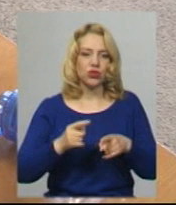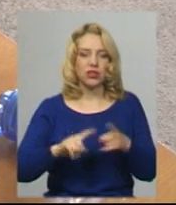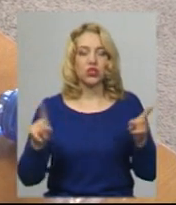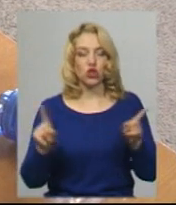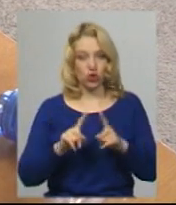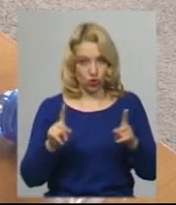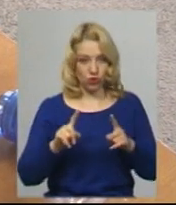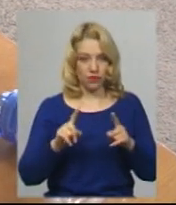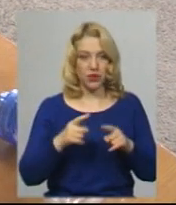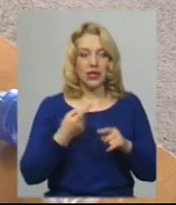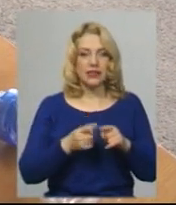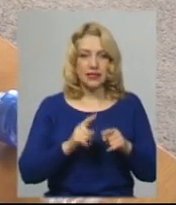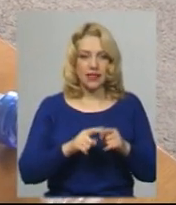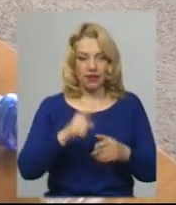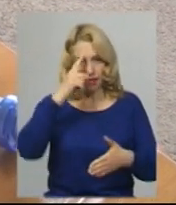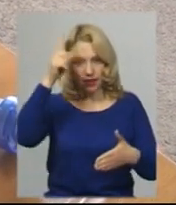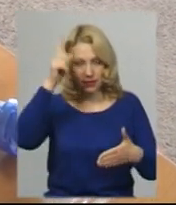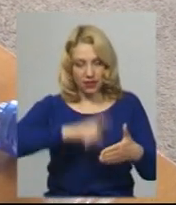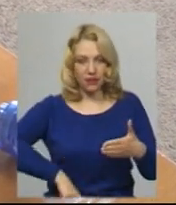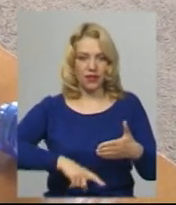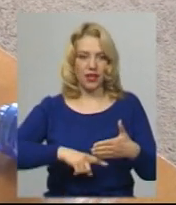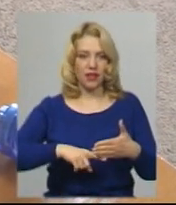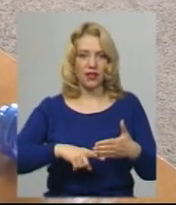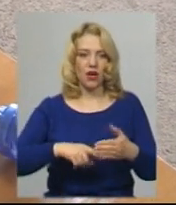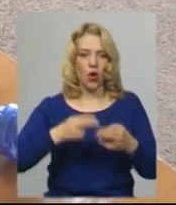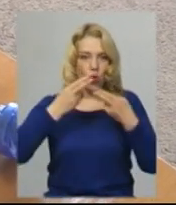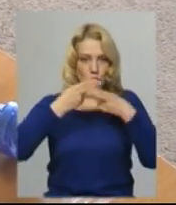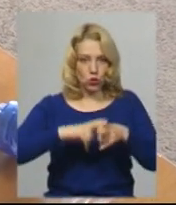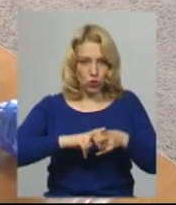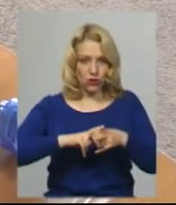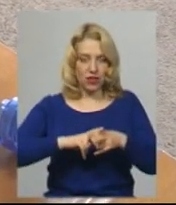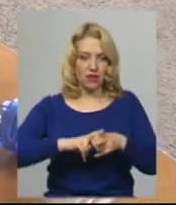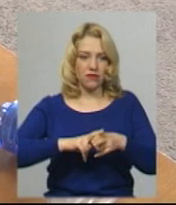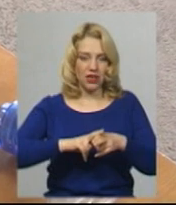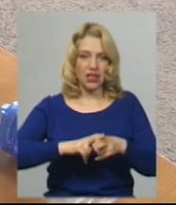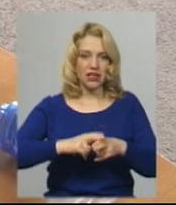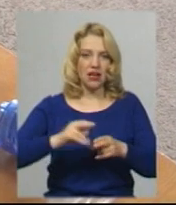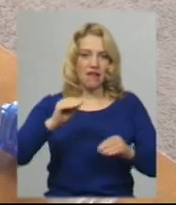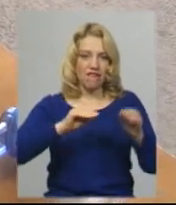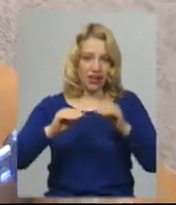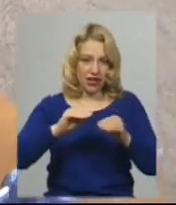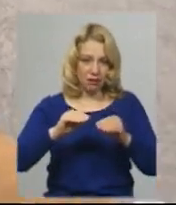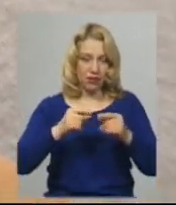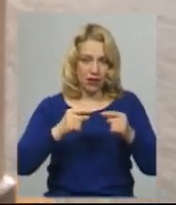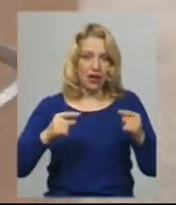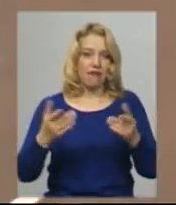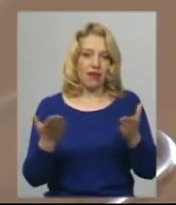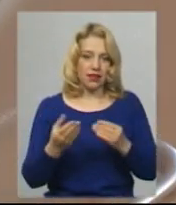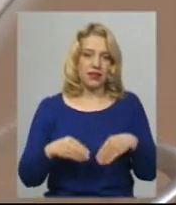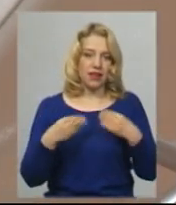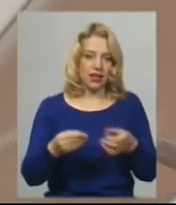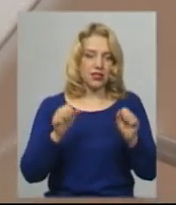надійний конструктивно виріб, який дає змогу без зупину